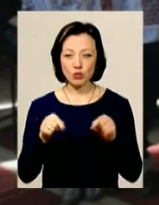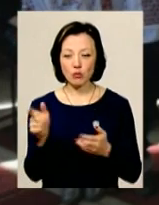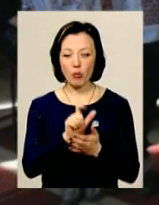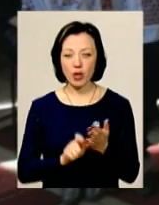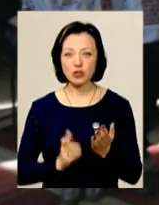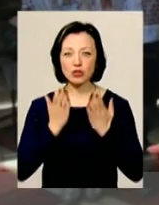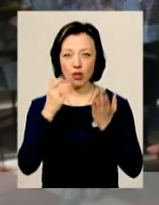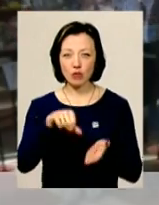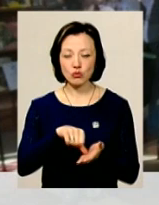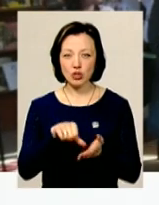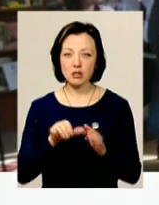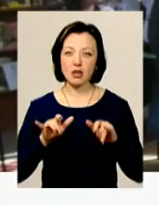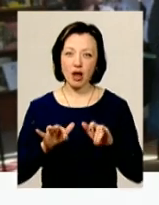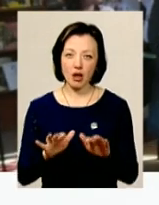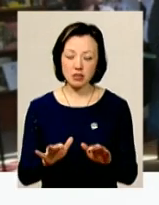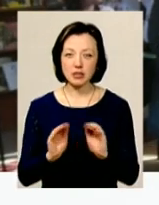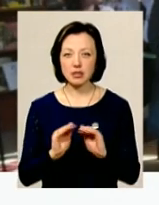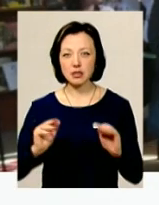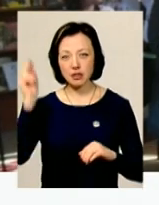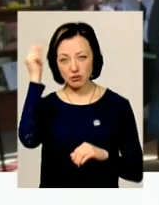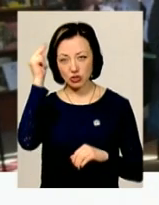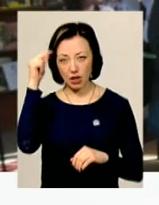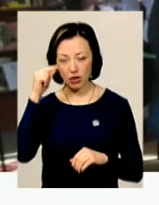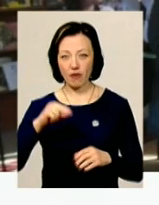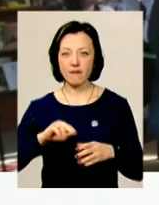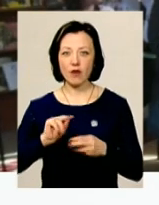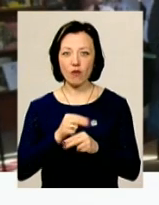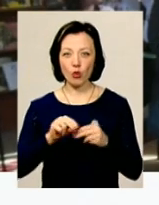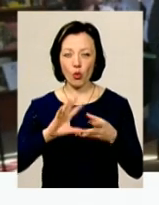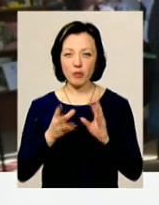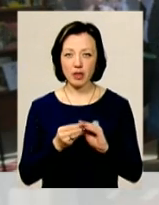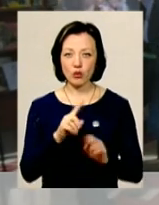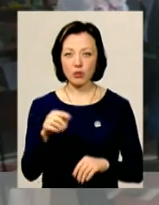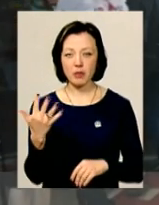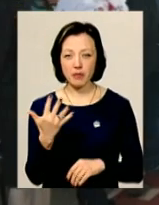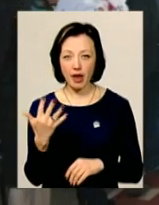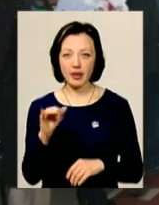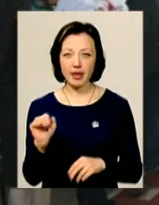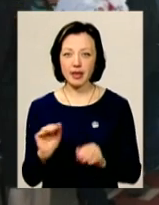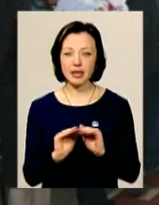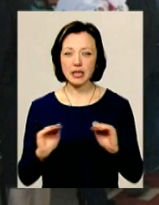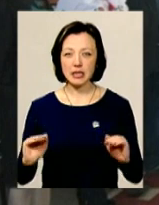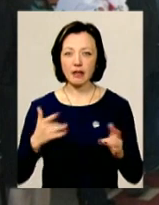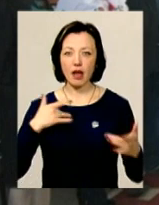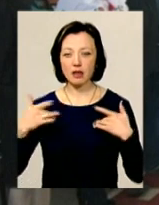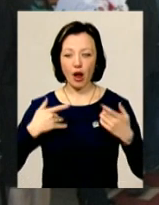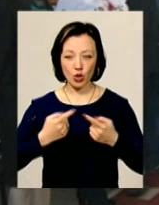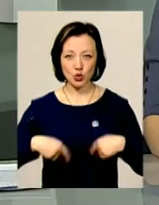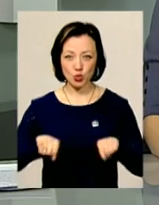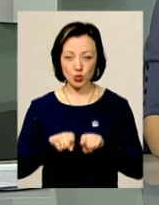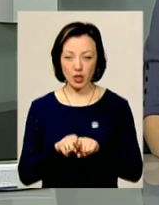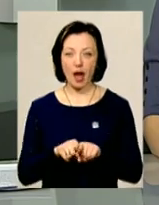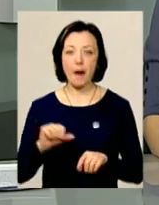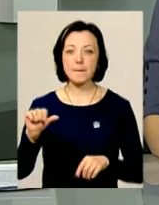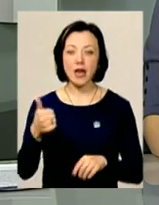Шевченка читали учасники акції, учні навчально-виховного об'єднання «Номер 5» та виховаці театральної студії «Летючий корабль». А